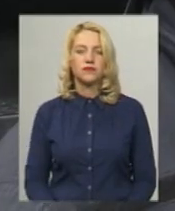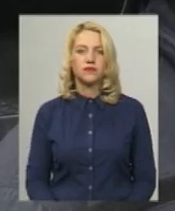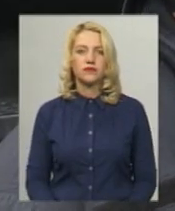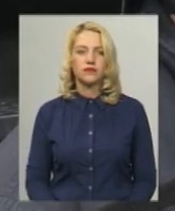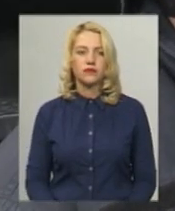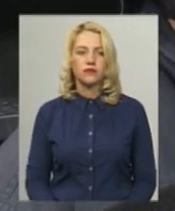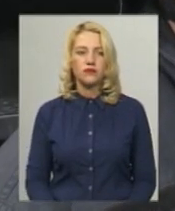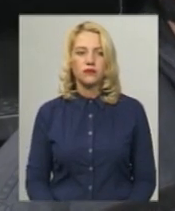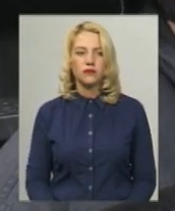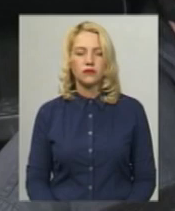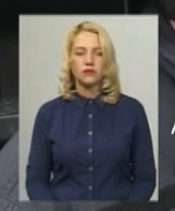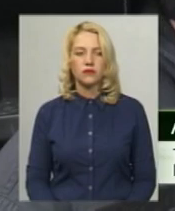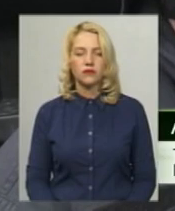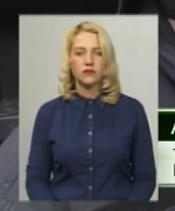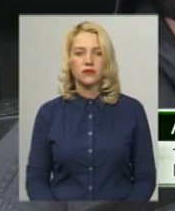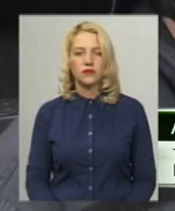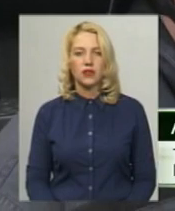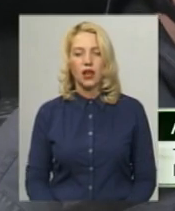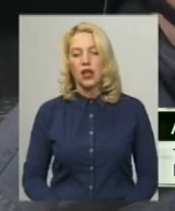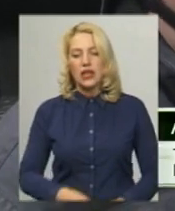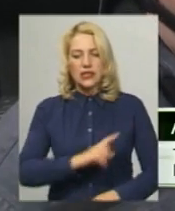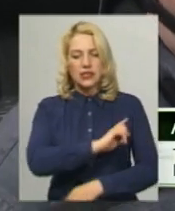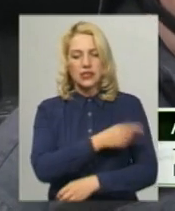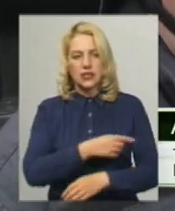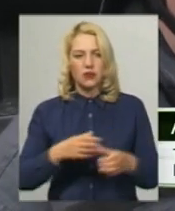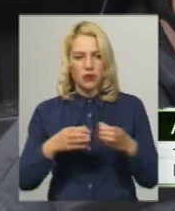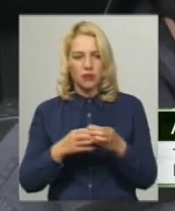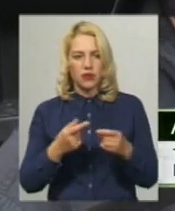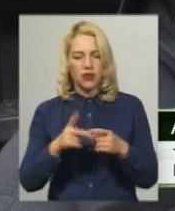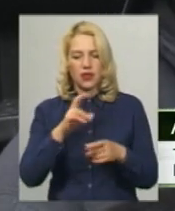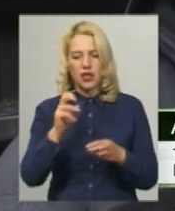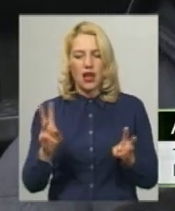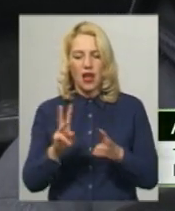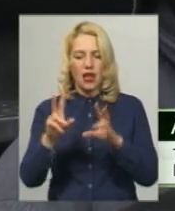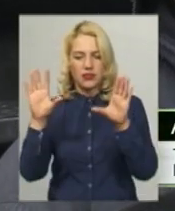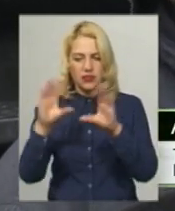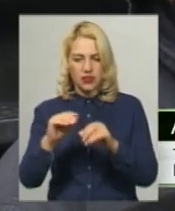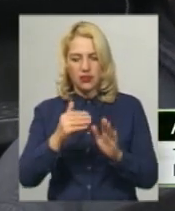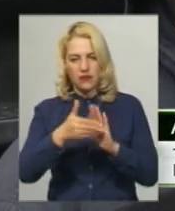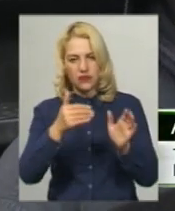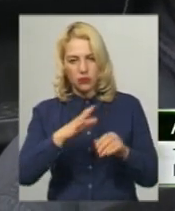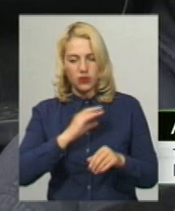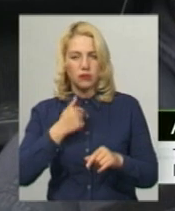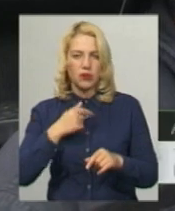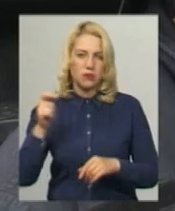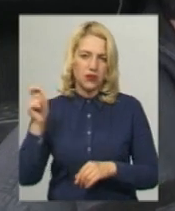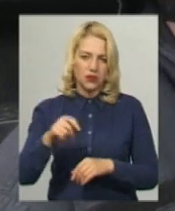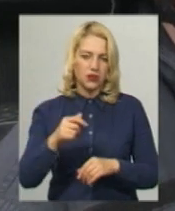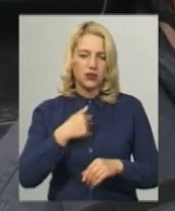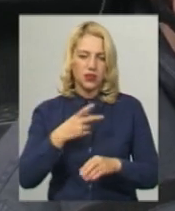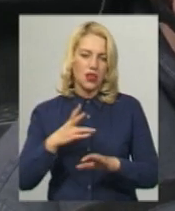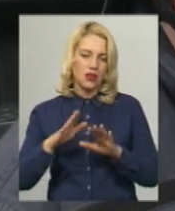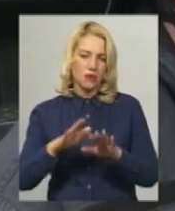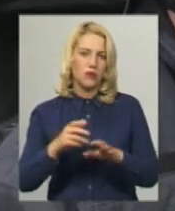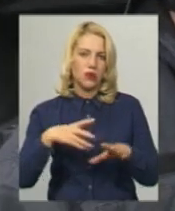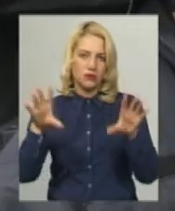Прибувши до місця виклику, силими чергових корулів подано стволено гасіння і пожежа була ліквідована тих обсягів, які набула на момент прибуття пожежно